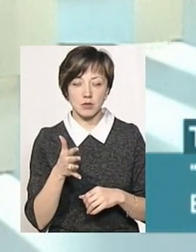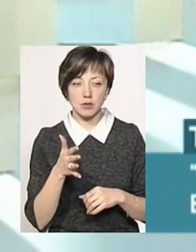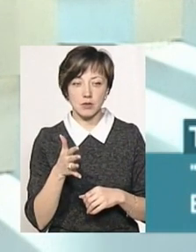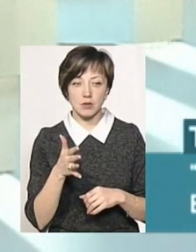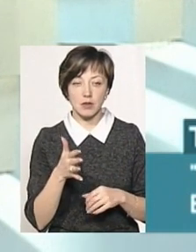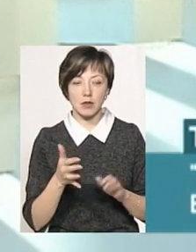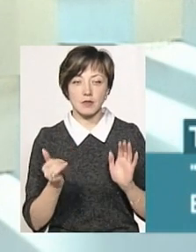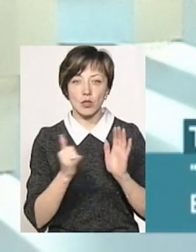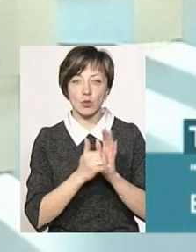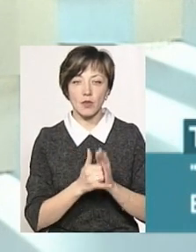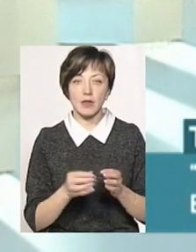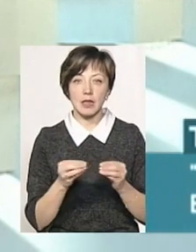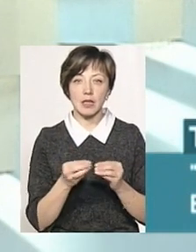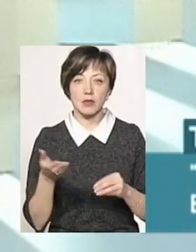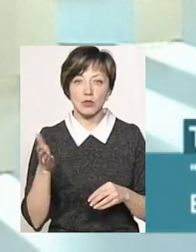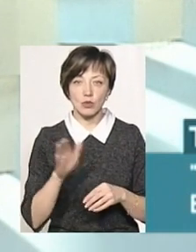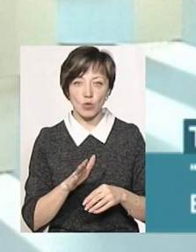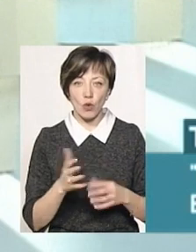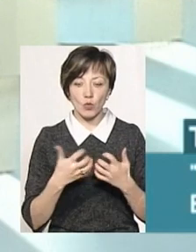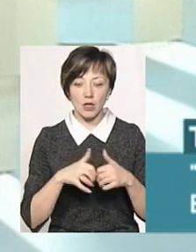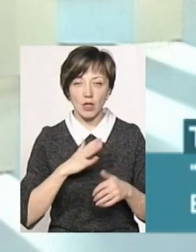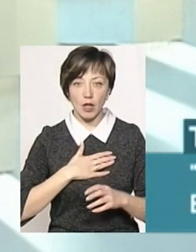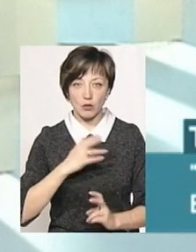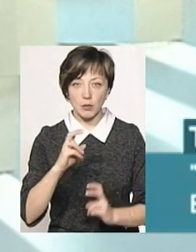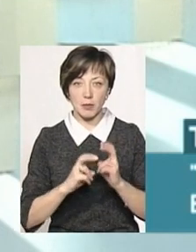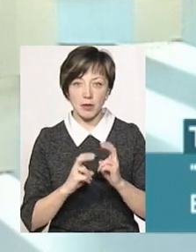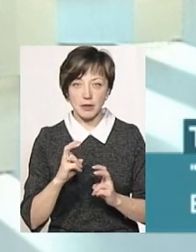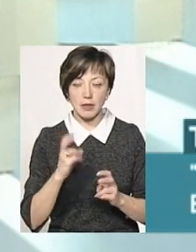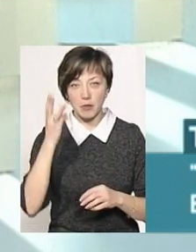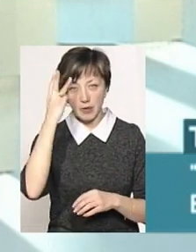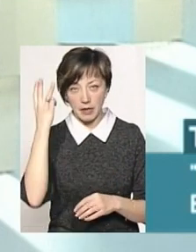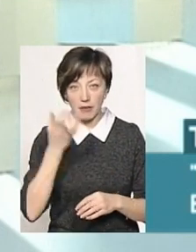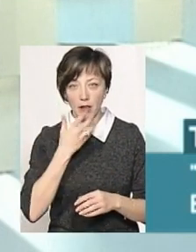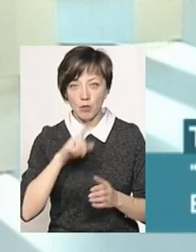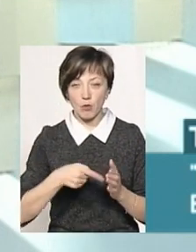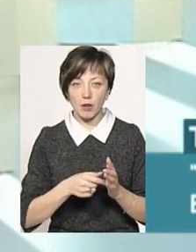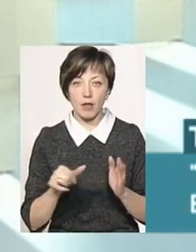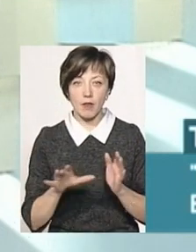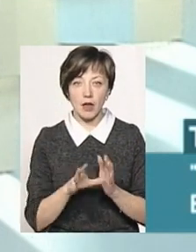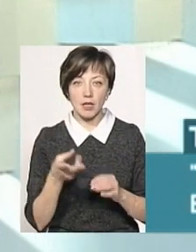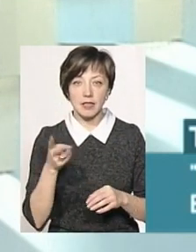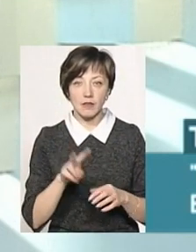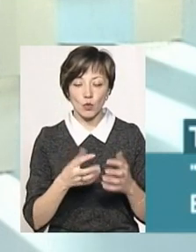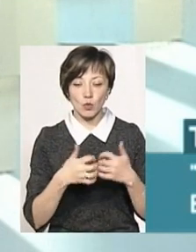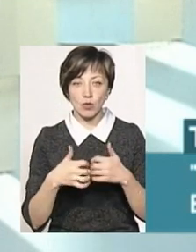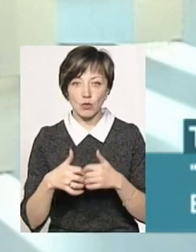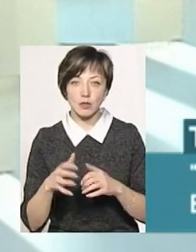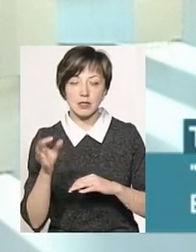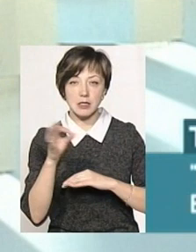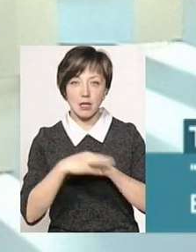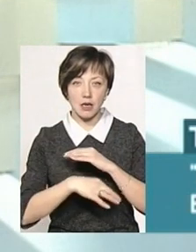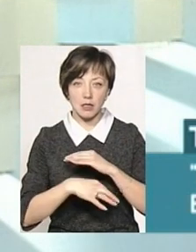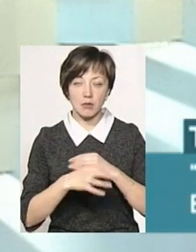10 когенераційних установок на нашому підприємстві «Хмельниць Теплокомуненерго» і дві установки в